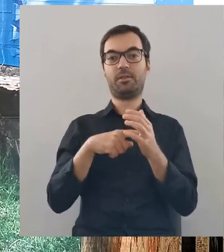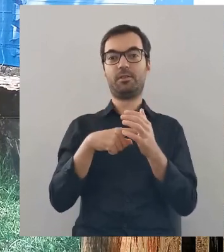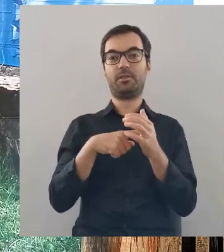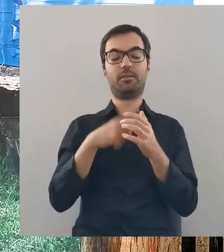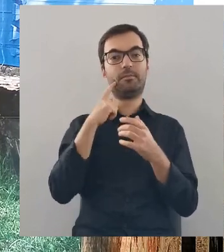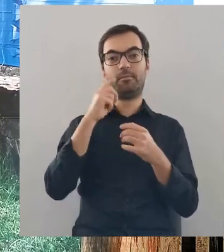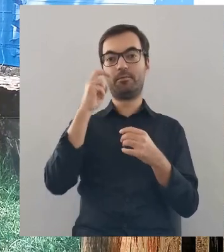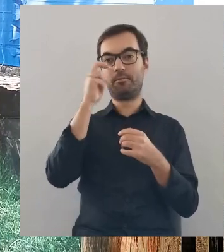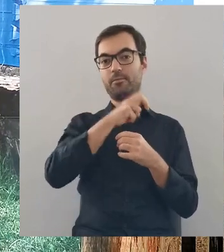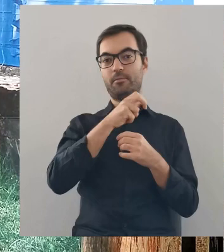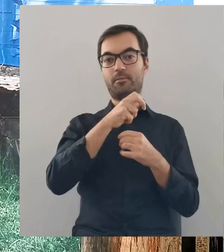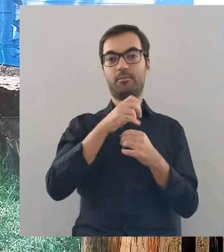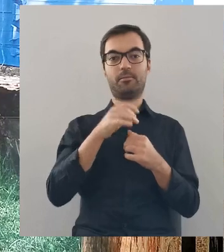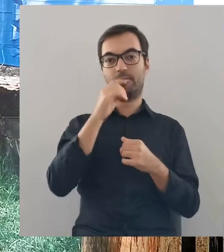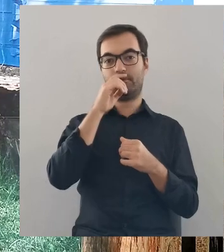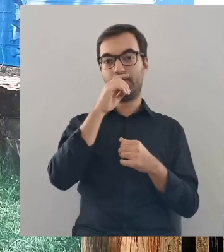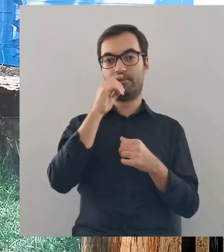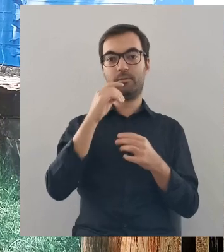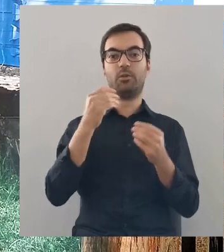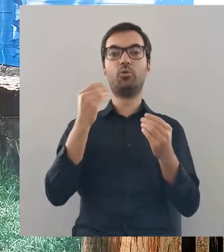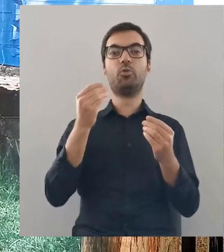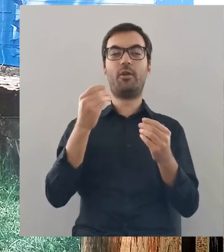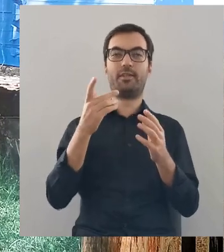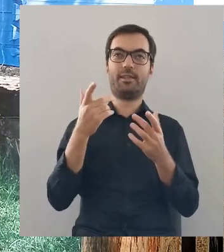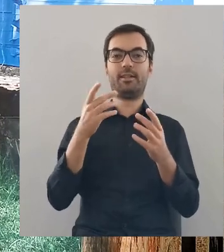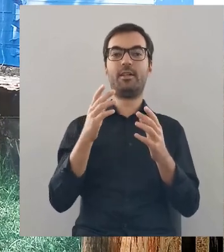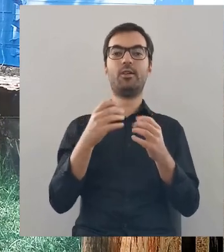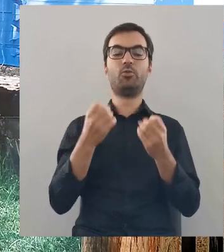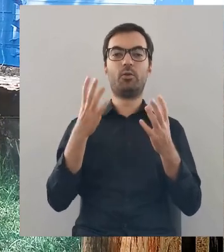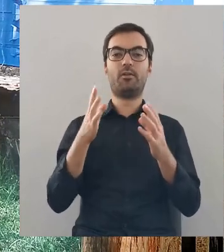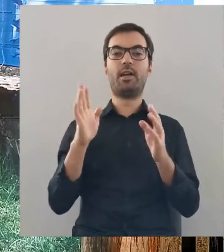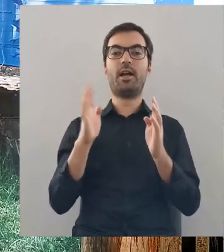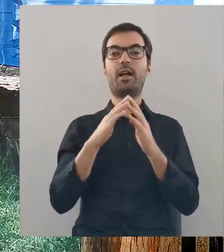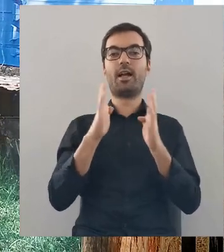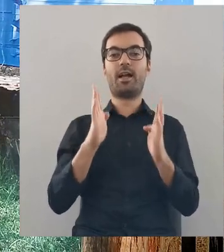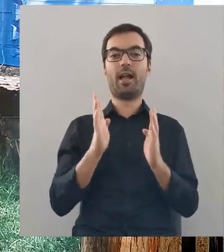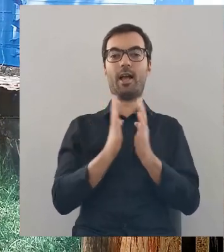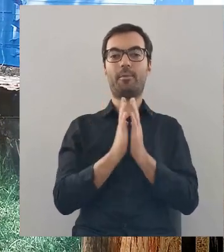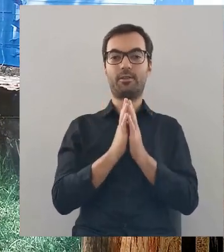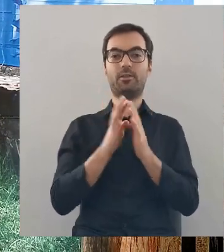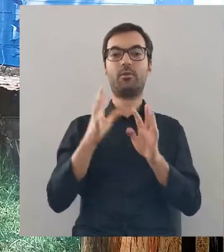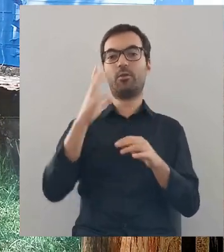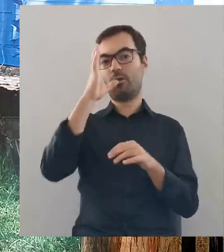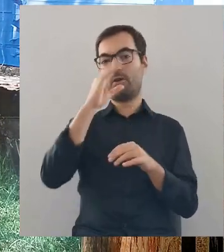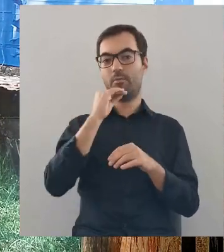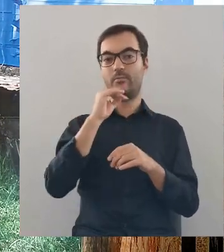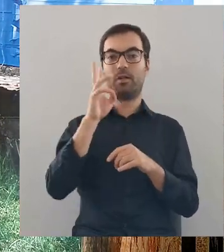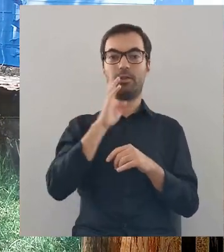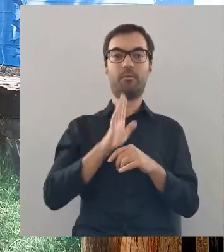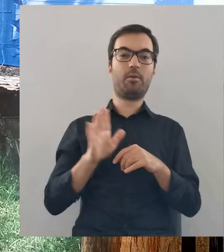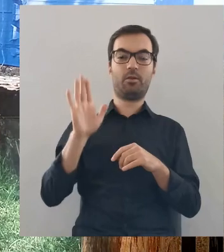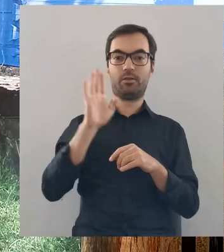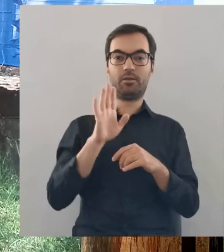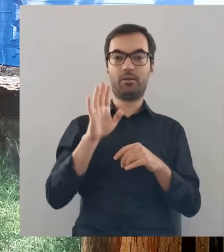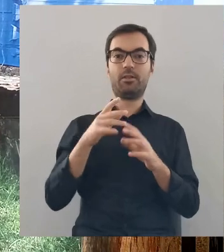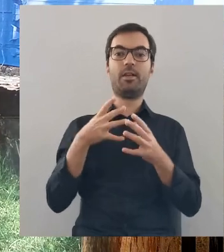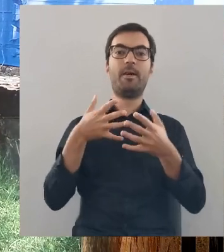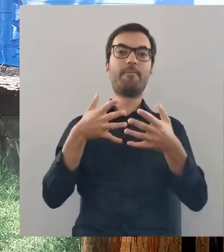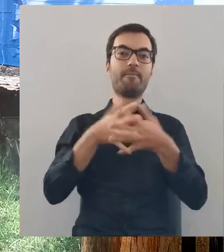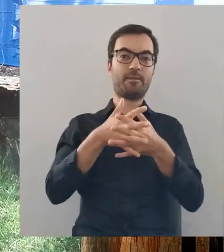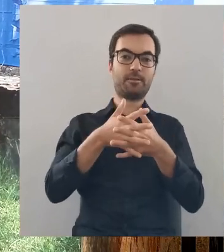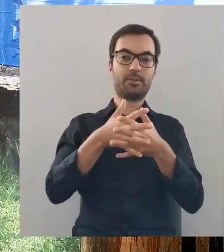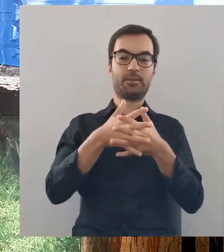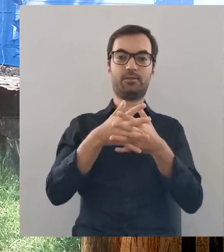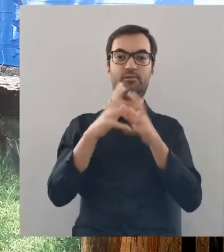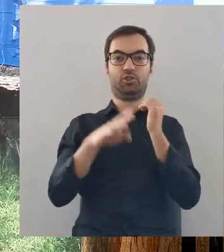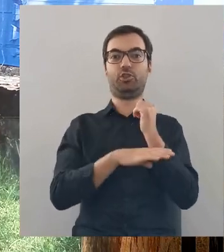I tak powstała jedna z najbardziej niezwykłych, cudownych kapliczek na Podlasiu, bo jest to obraz Matki